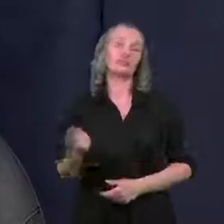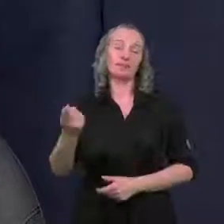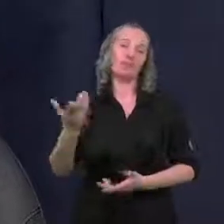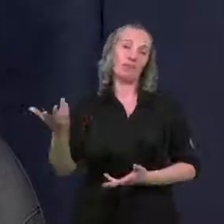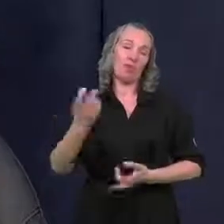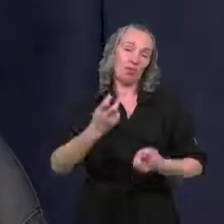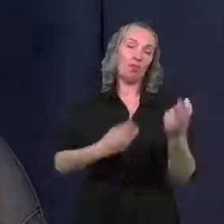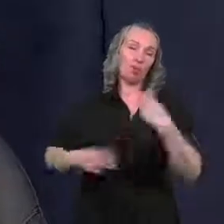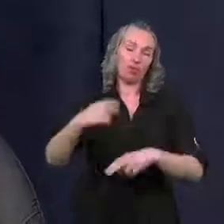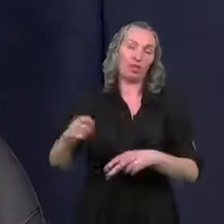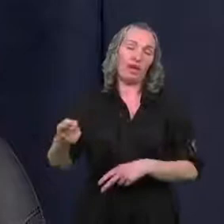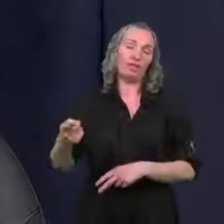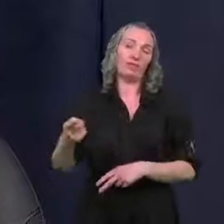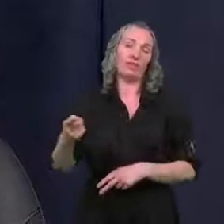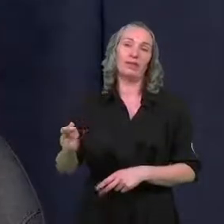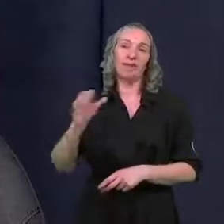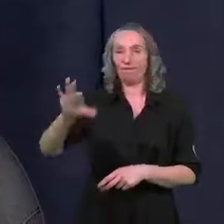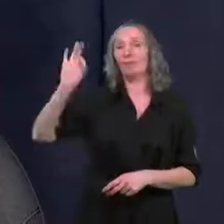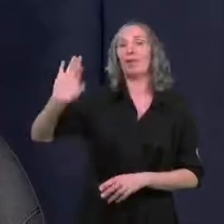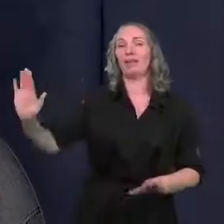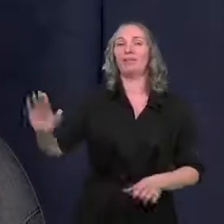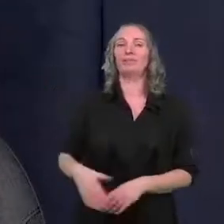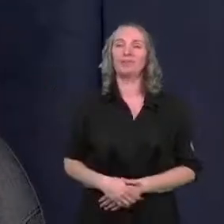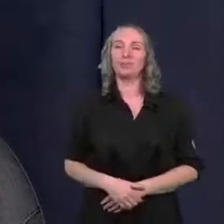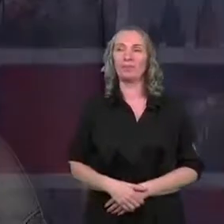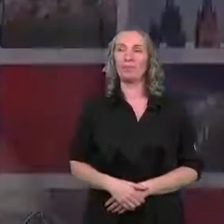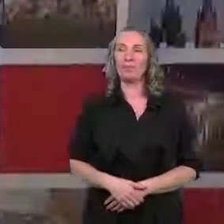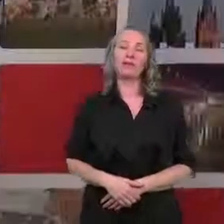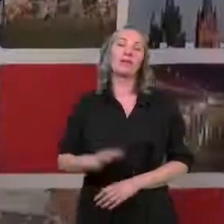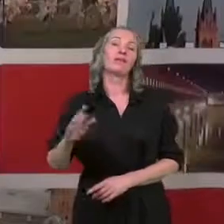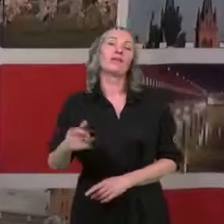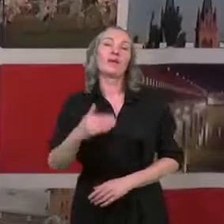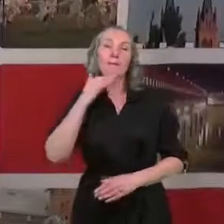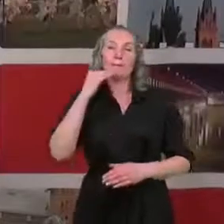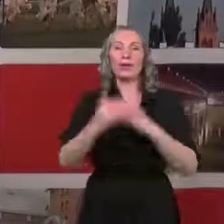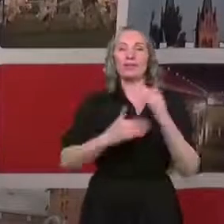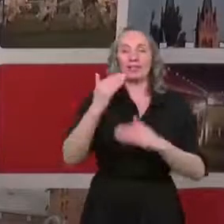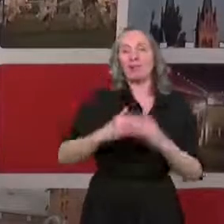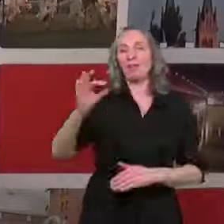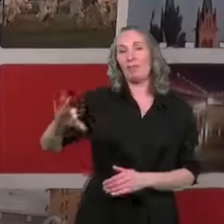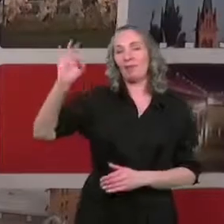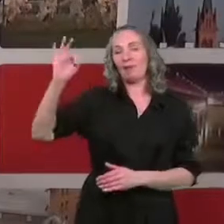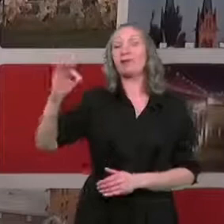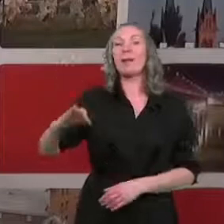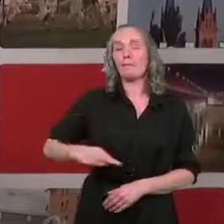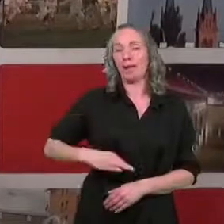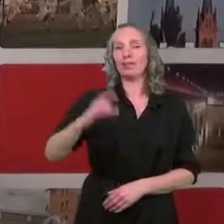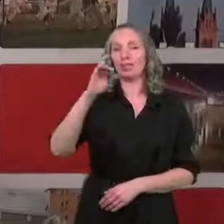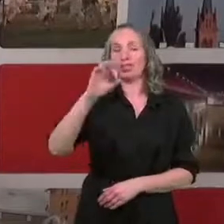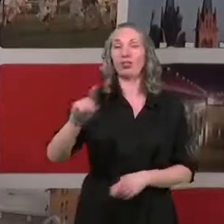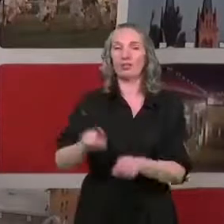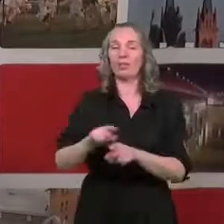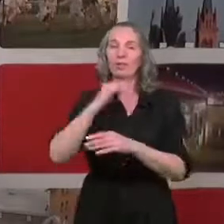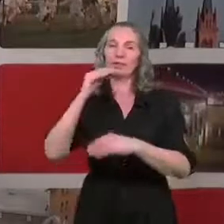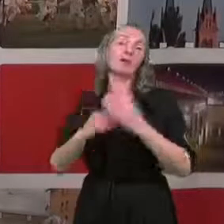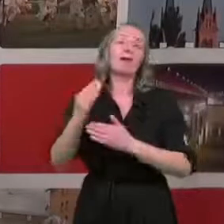to używajmy rzeczywiście sformułowania wybrań. Także pozdrawiamy wybranych i Pana Grzegorza, ale